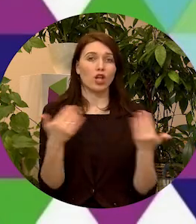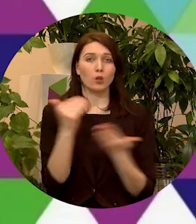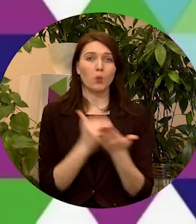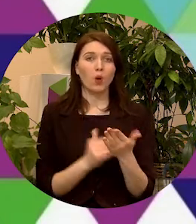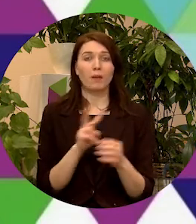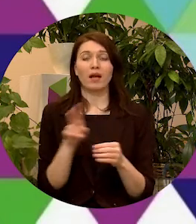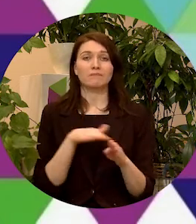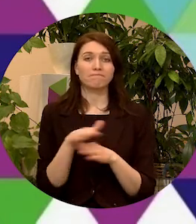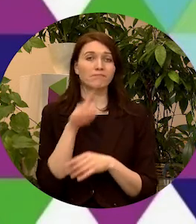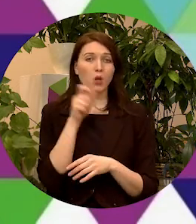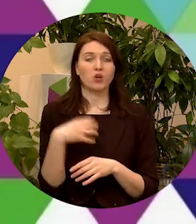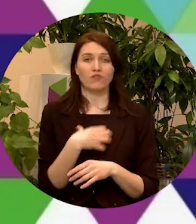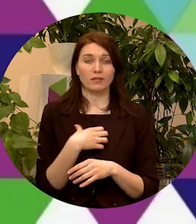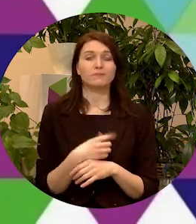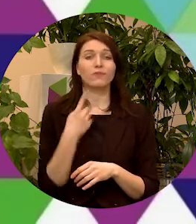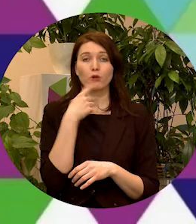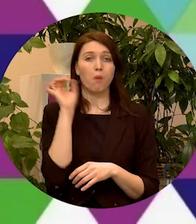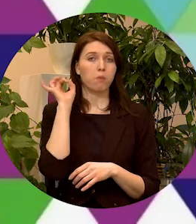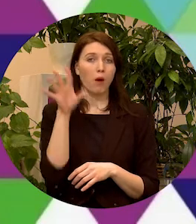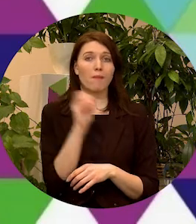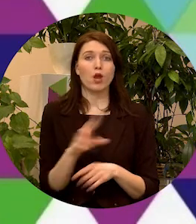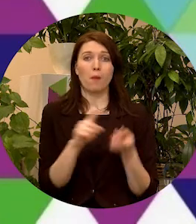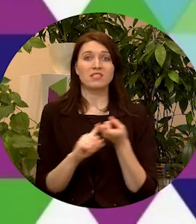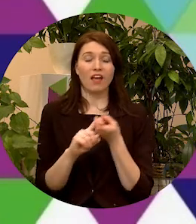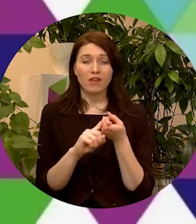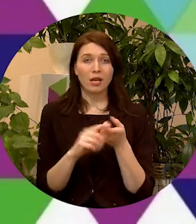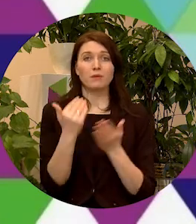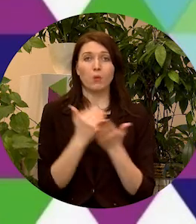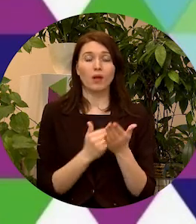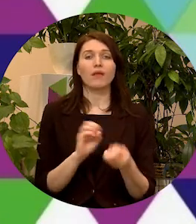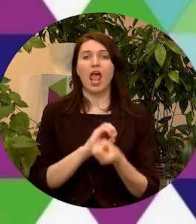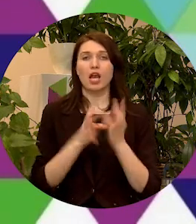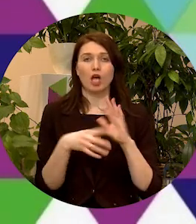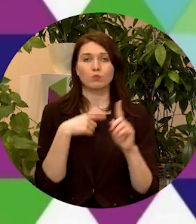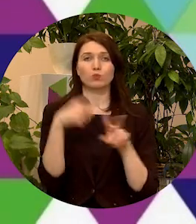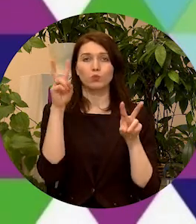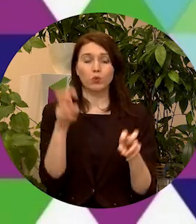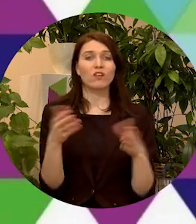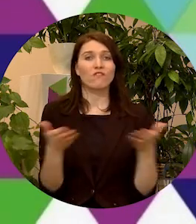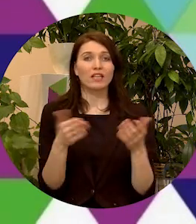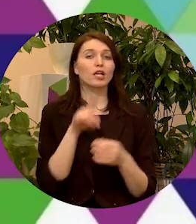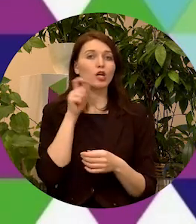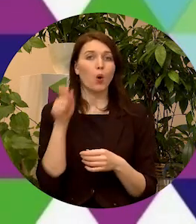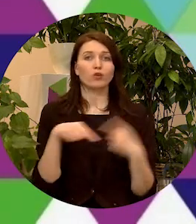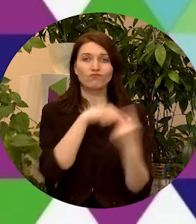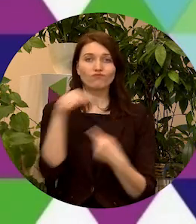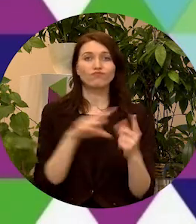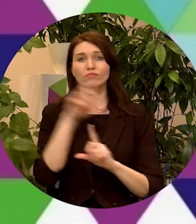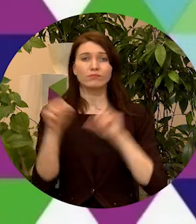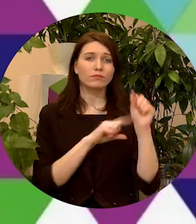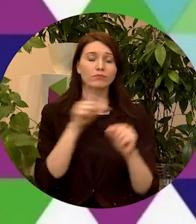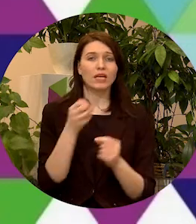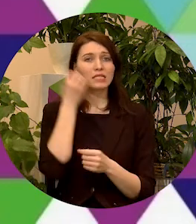kā piemēram viena no populārākajām Eiropas Savienības programām ir Asnis Plus, kas veicina jauniešu mobilitāti apmaiņas, dod iespēju izglītoties,